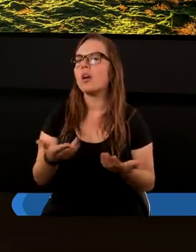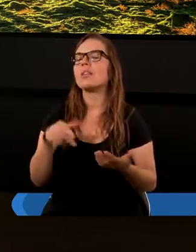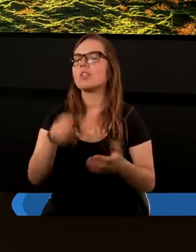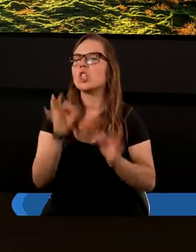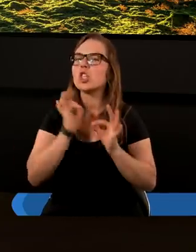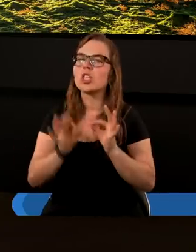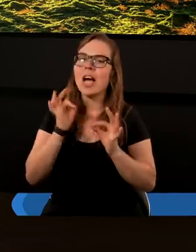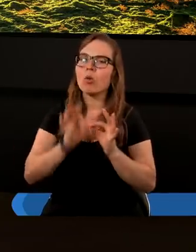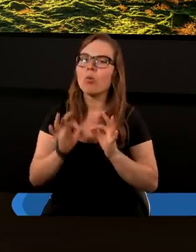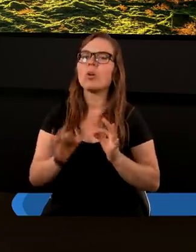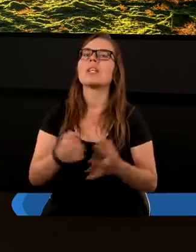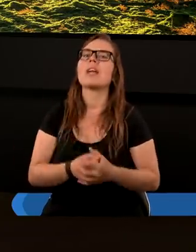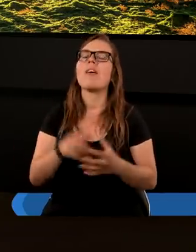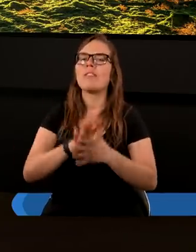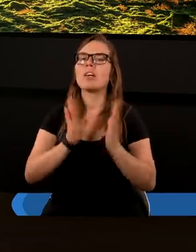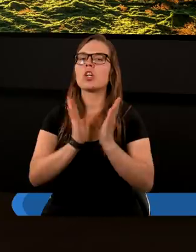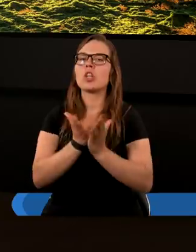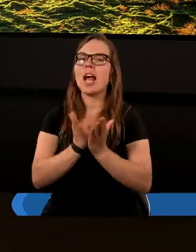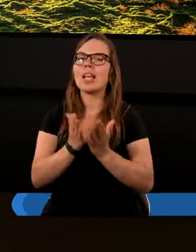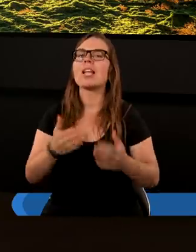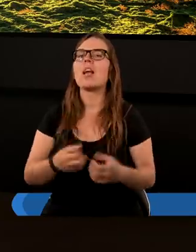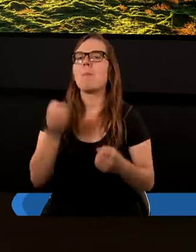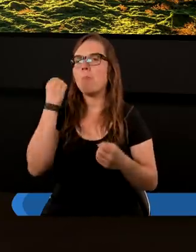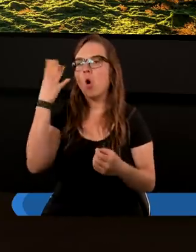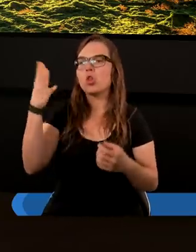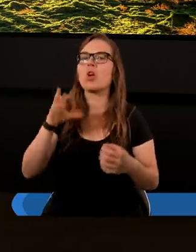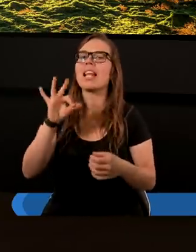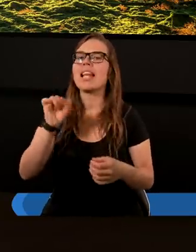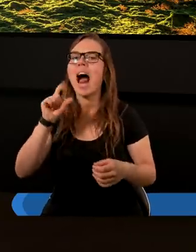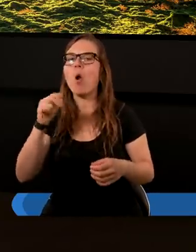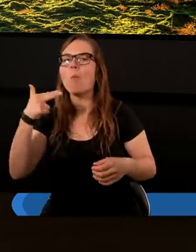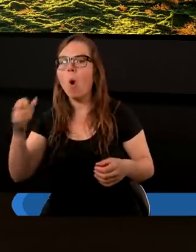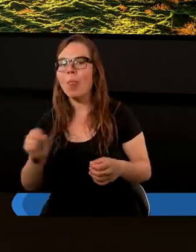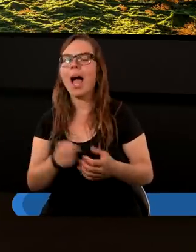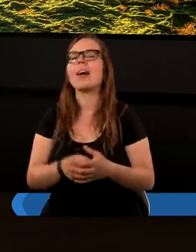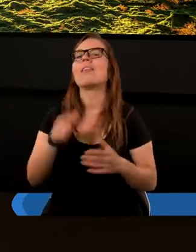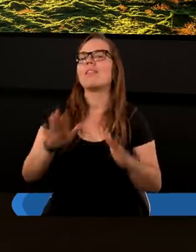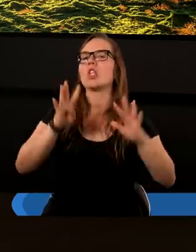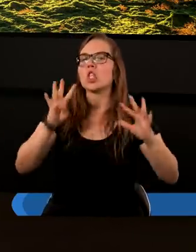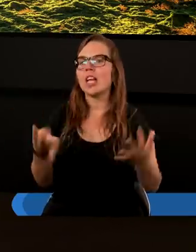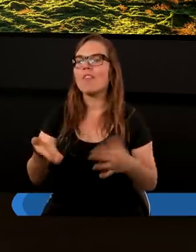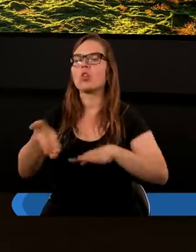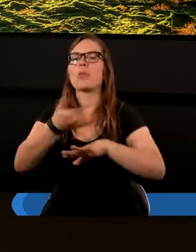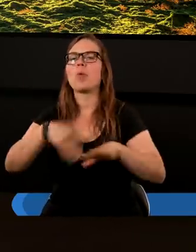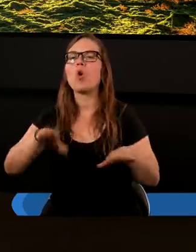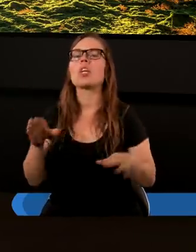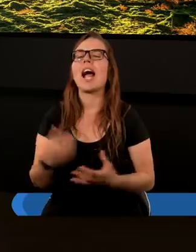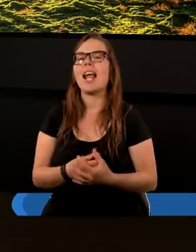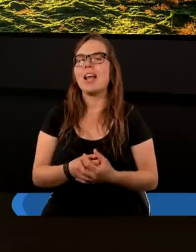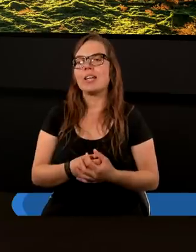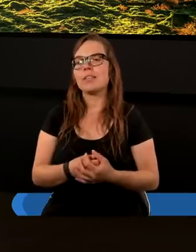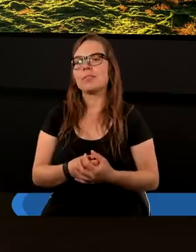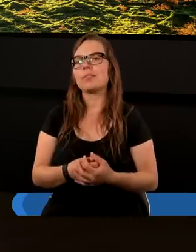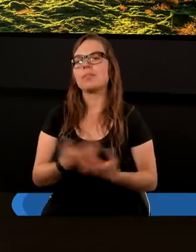Szczególnie w Księdze Mądrości Salomona w dziewiątym rozdziale